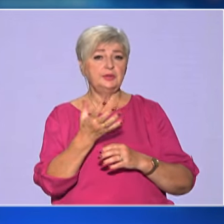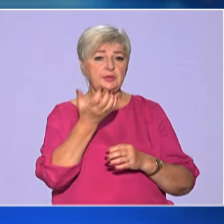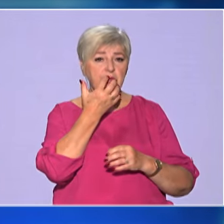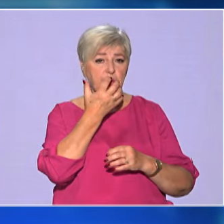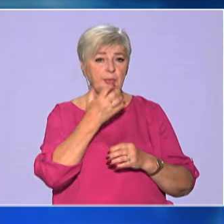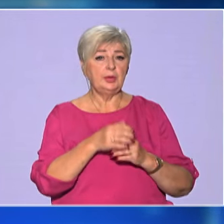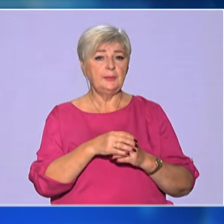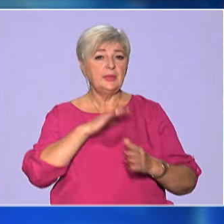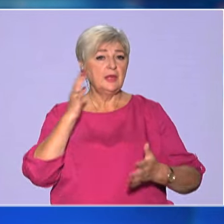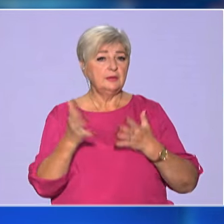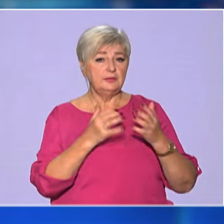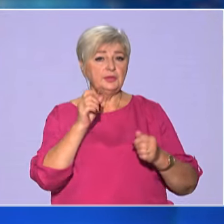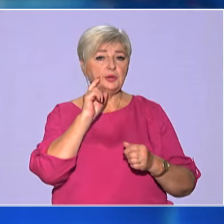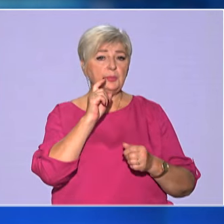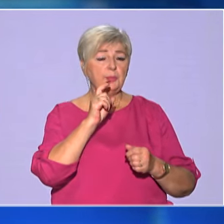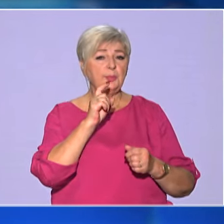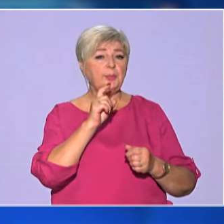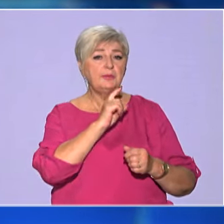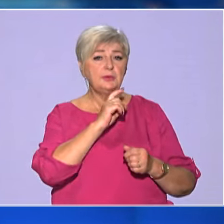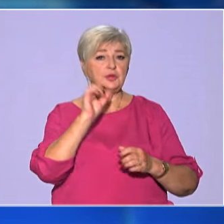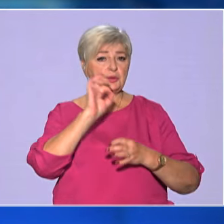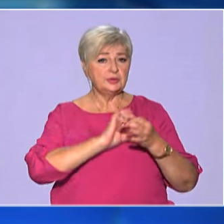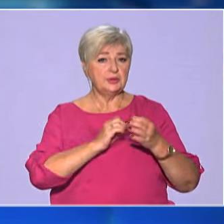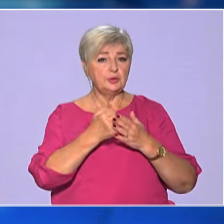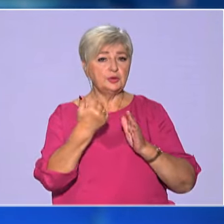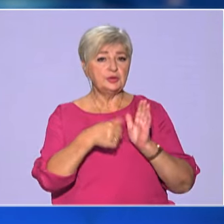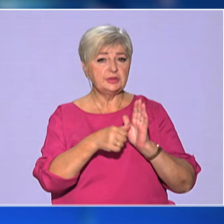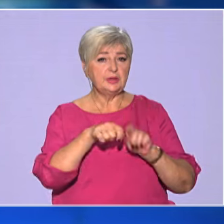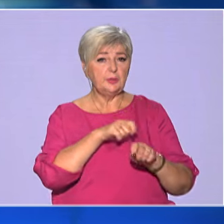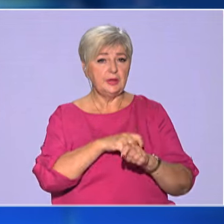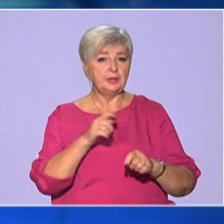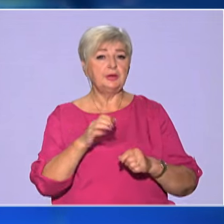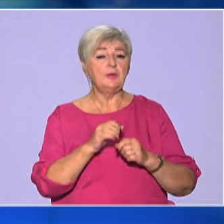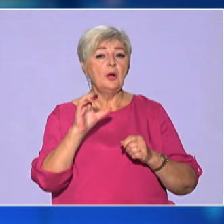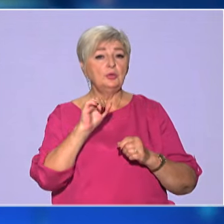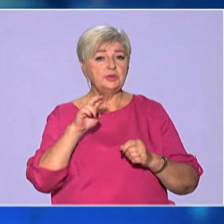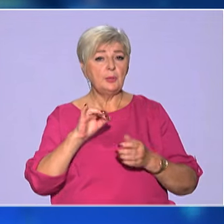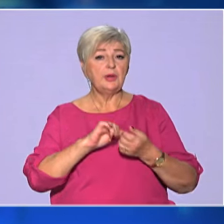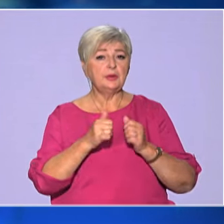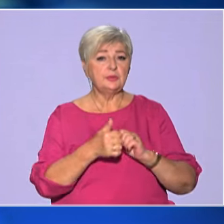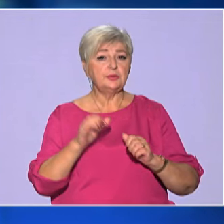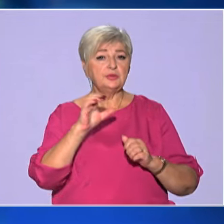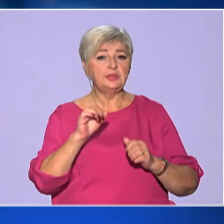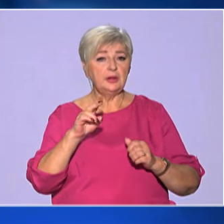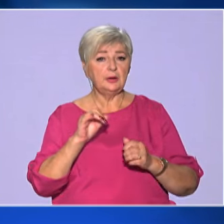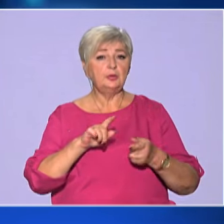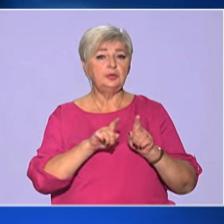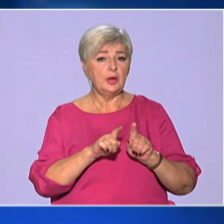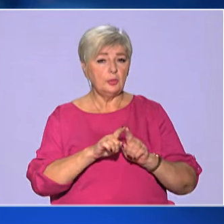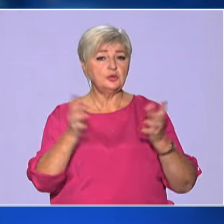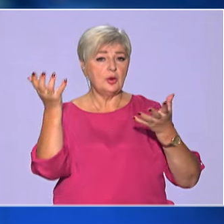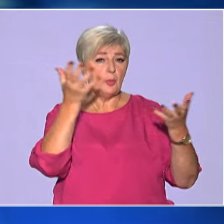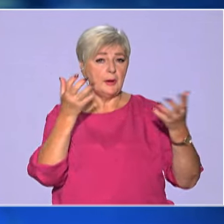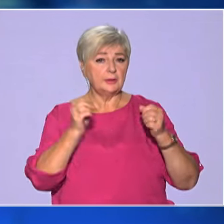градусів тепла. Вітер північно-західний до 6 метрів на секунду. У Самарі, Кам'янському та Синельниковому також